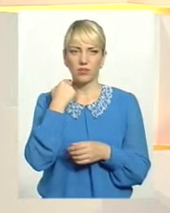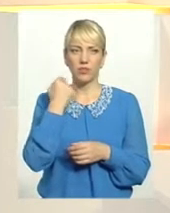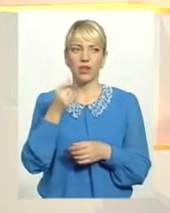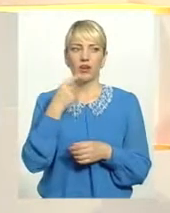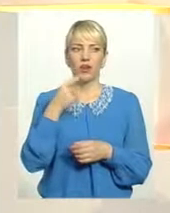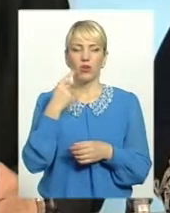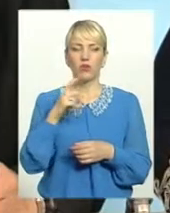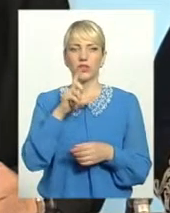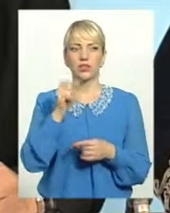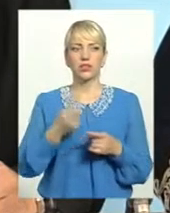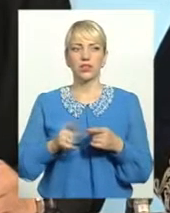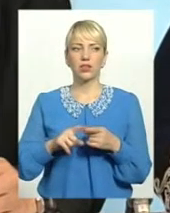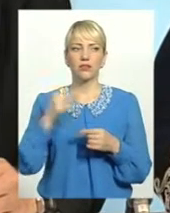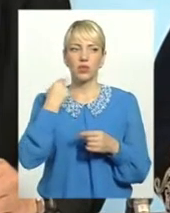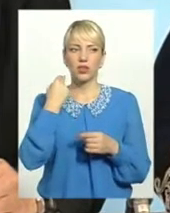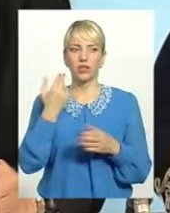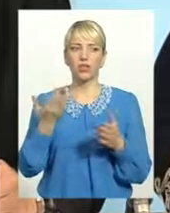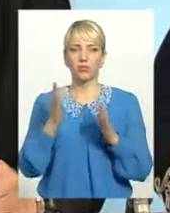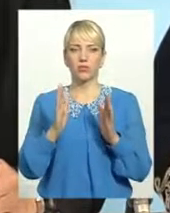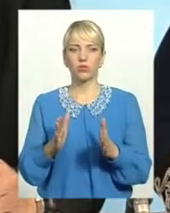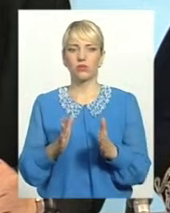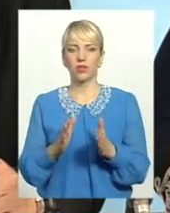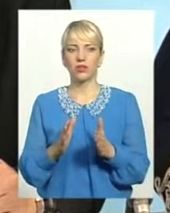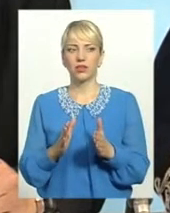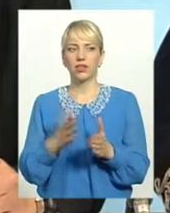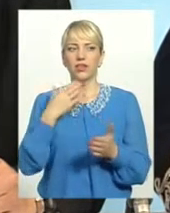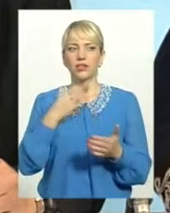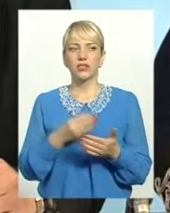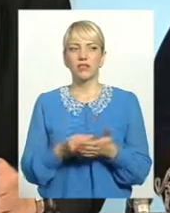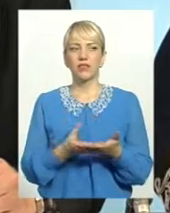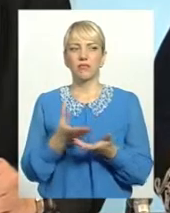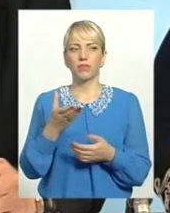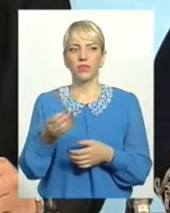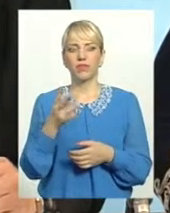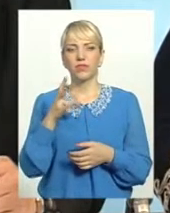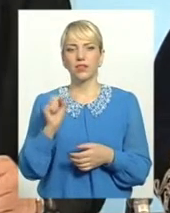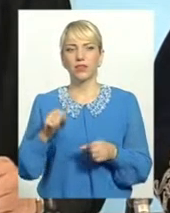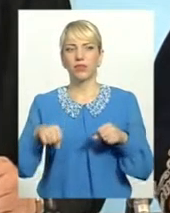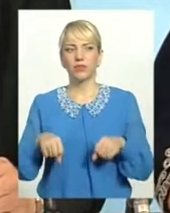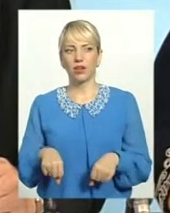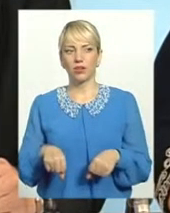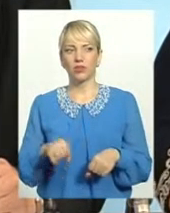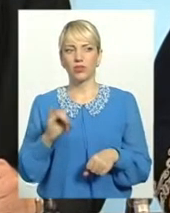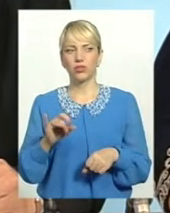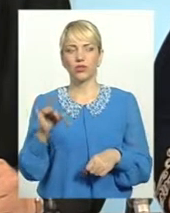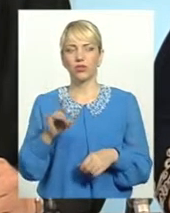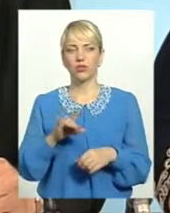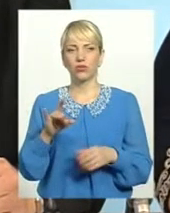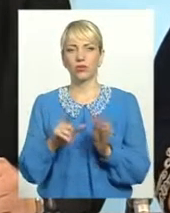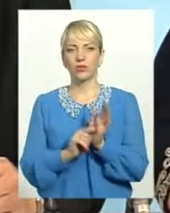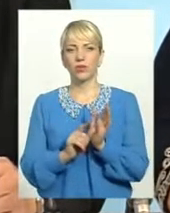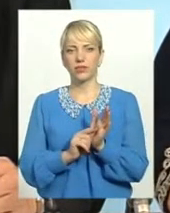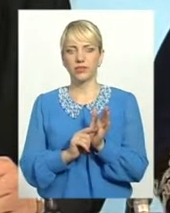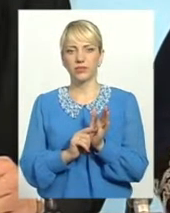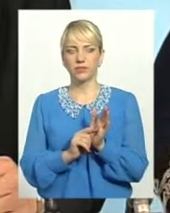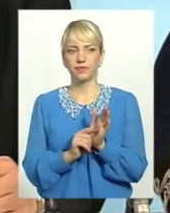говорити за ті борги, які будуть мати свій вплив на право і розмір пенсії